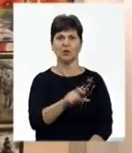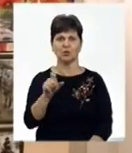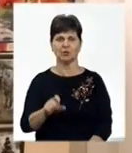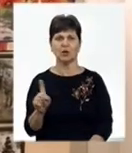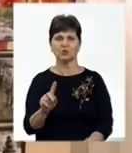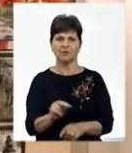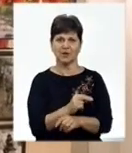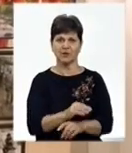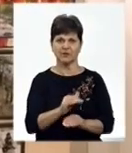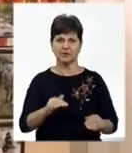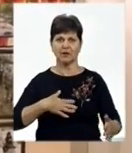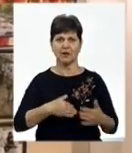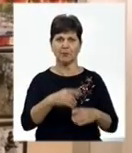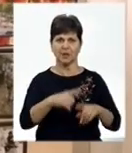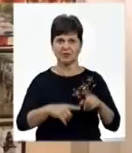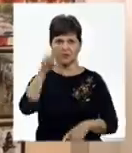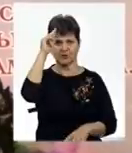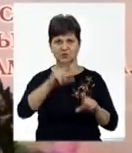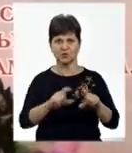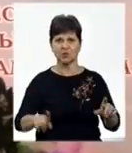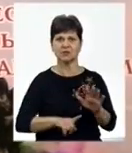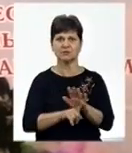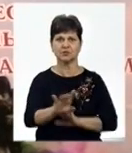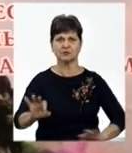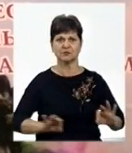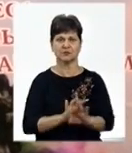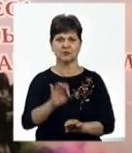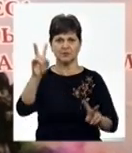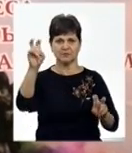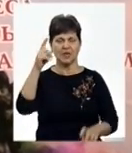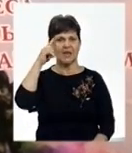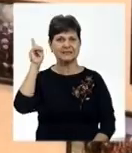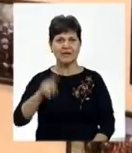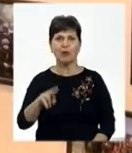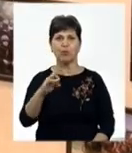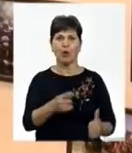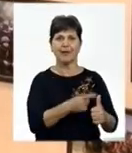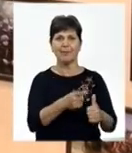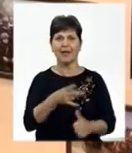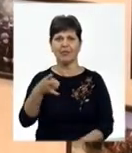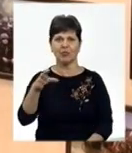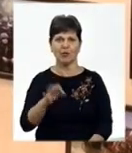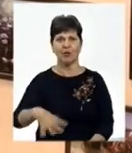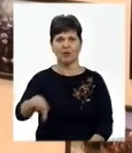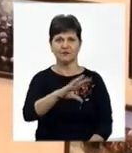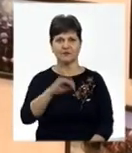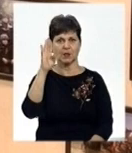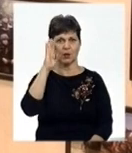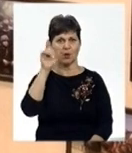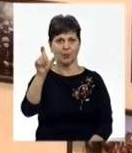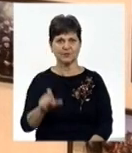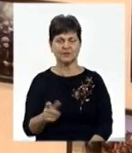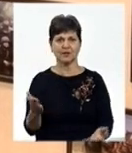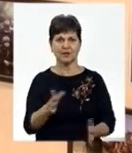Аби виховувати дітей патріотами, в школі започаткували проєкт під назвою «Знаєм поіменно». Всі хлопці, які